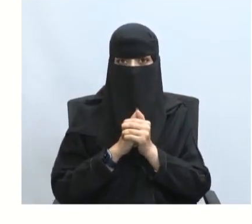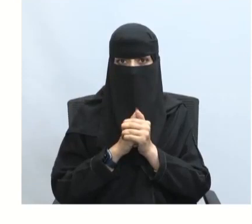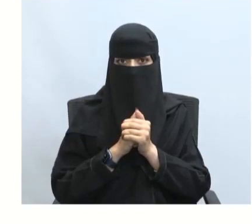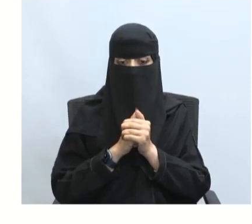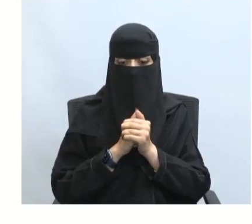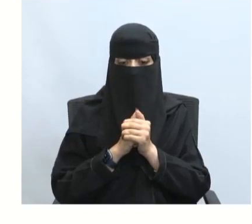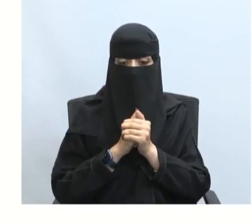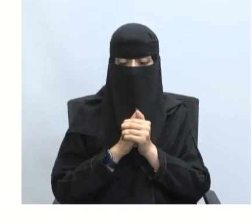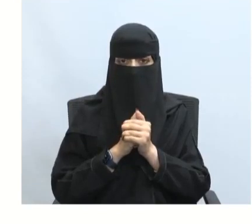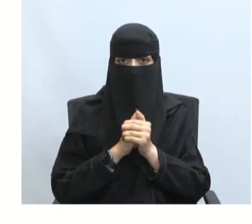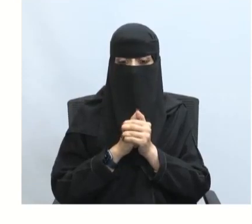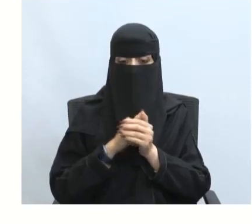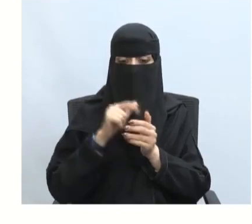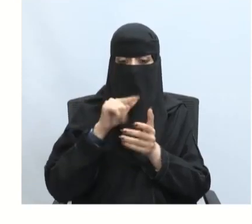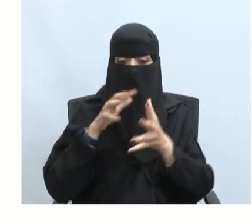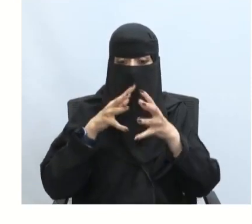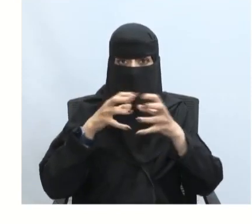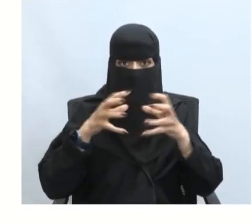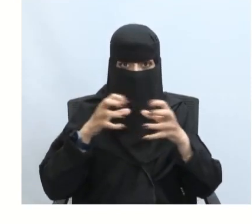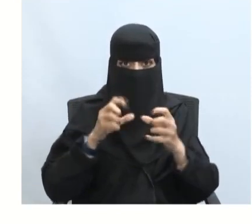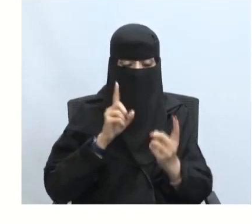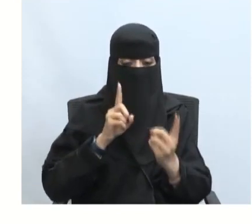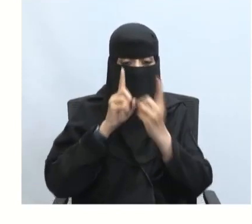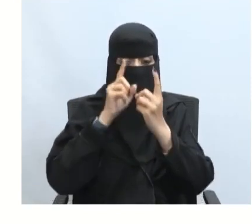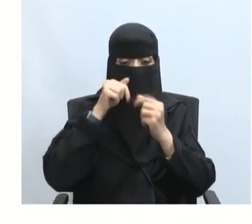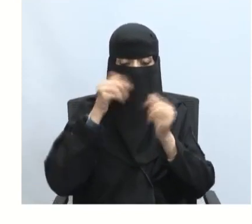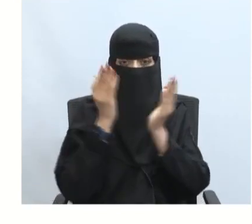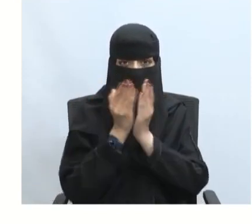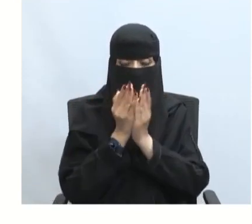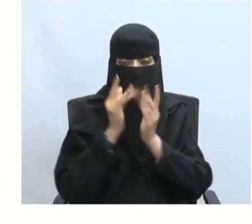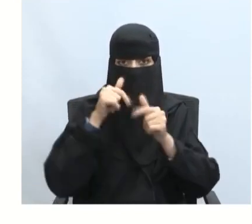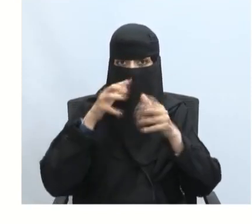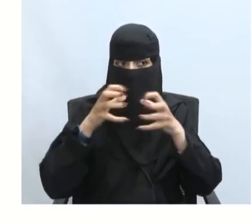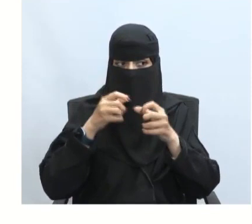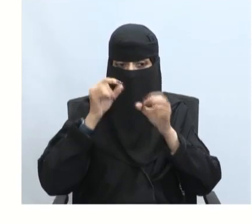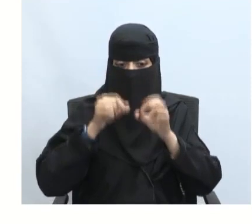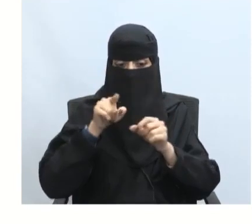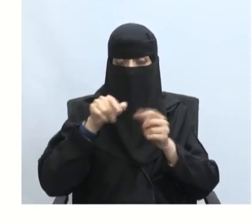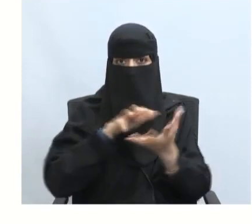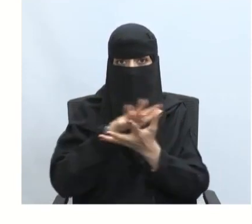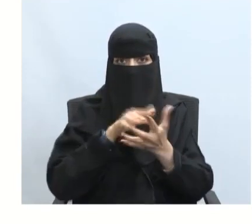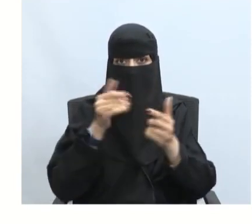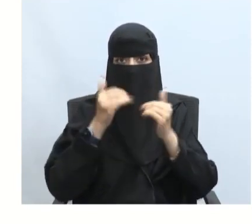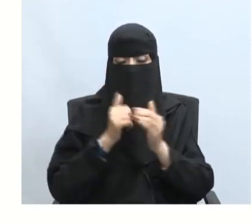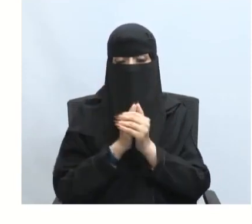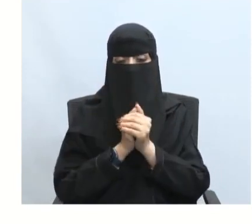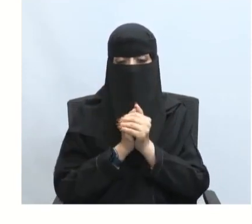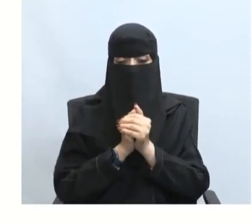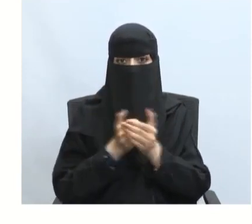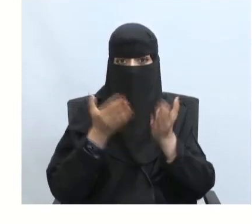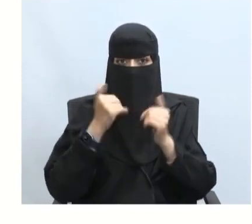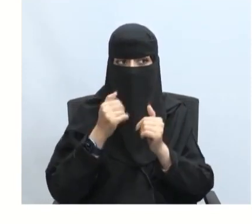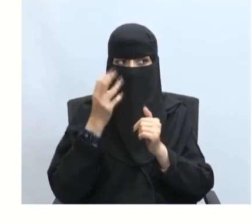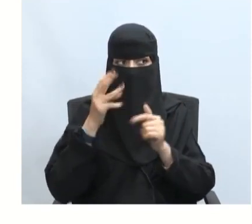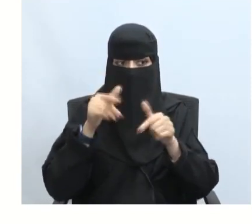بارك الله فيكم مبدعين هي تحليل الموقف والدراسات التحليلية للأزمة